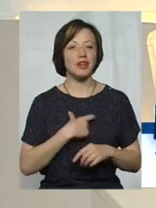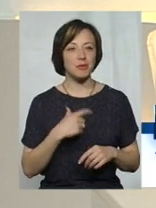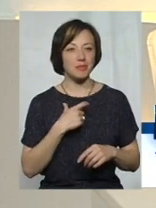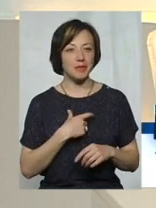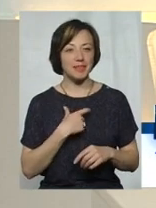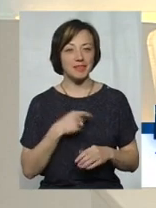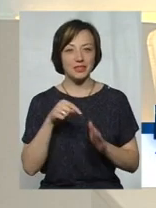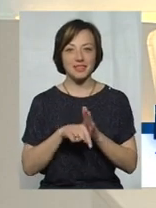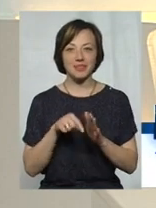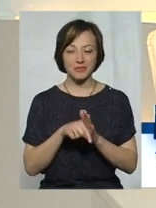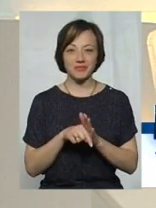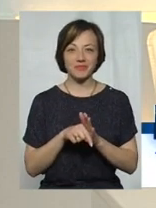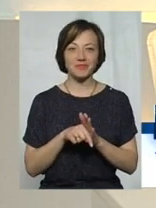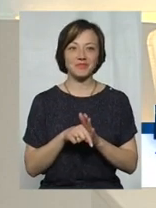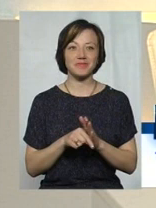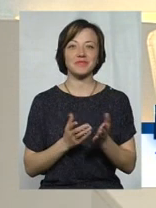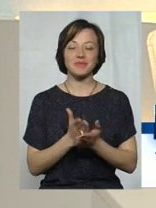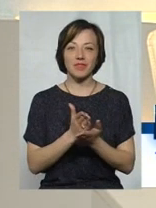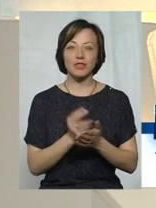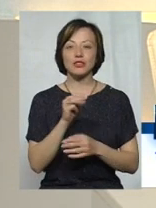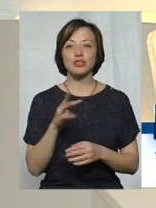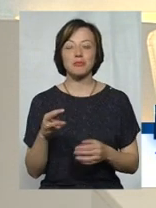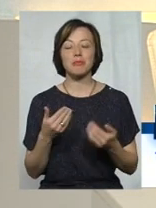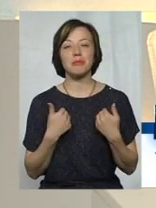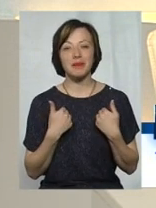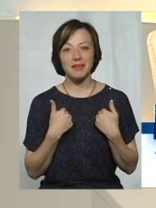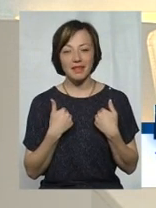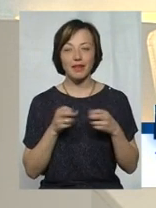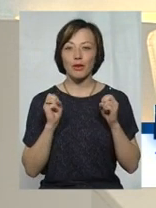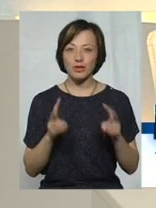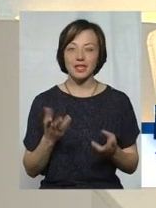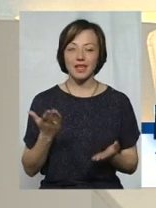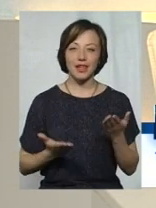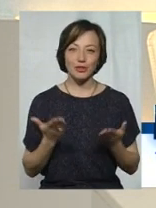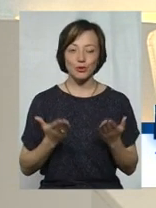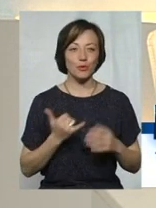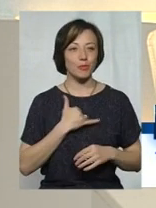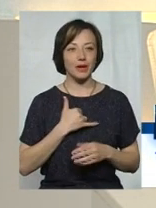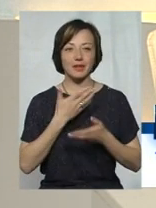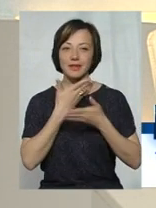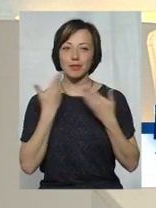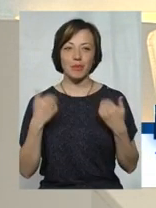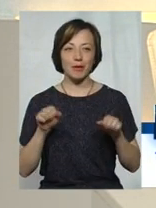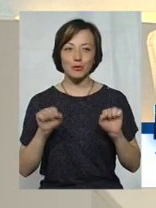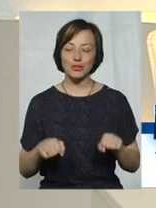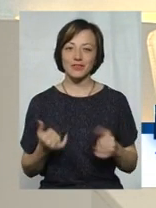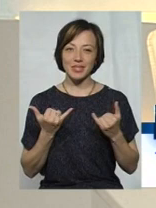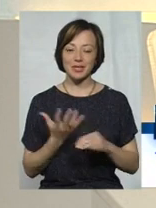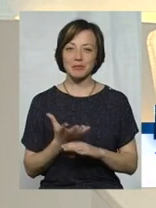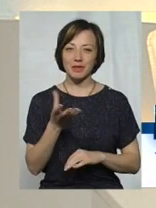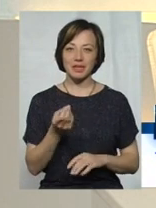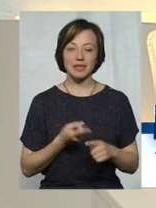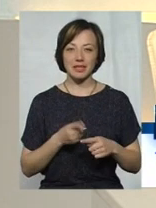споживача їхніх послуги, і чим мені грузить, якщо в мене нема можливості зараз сплатити ці